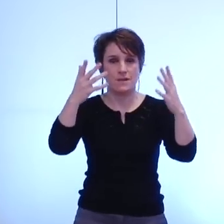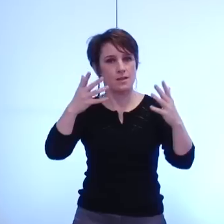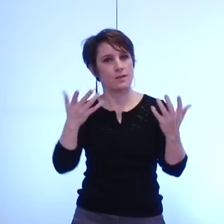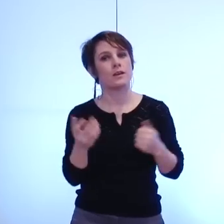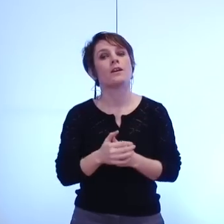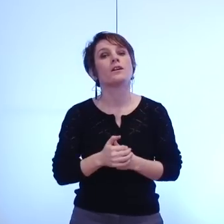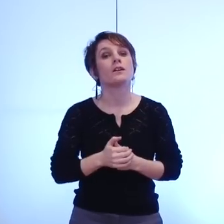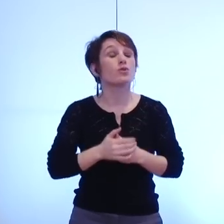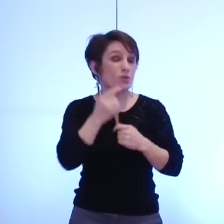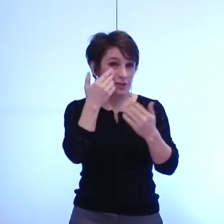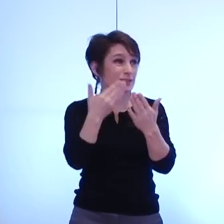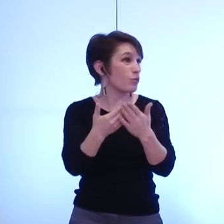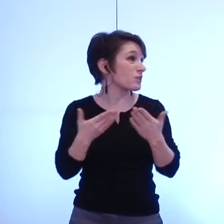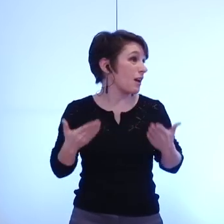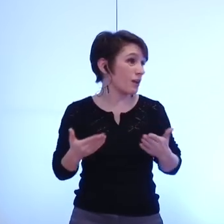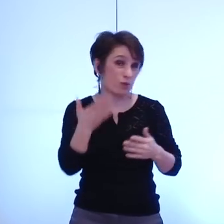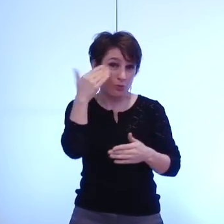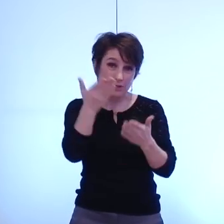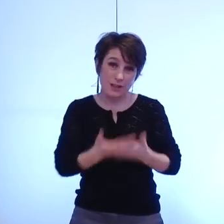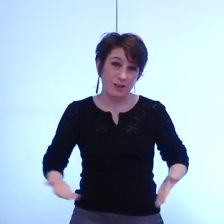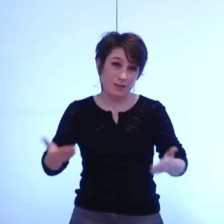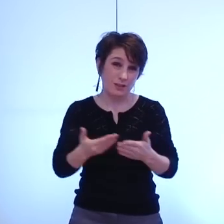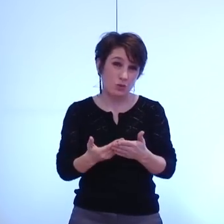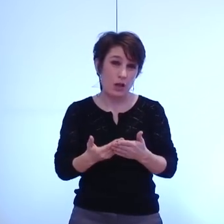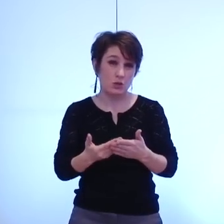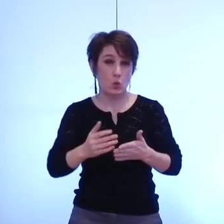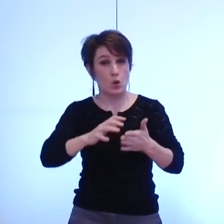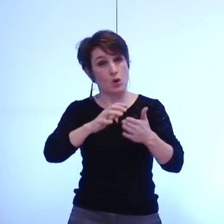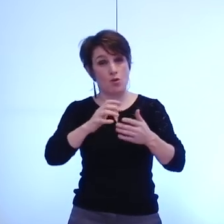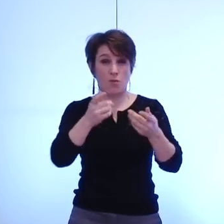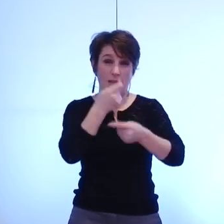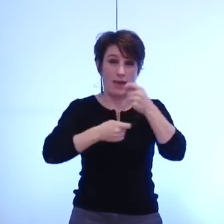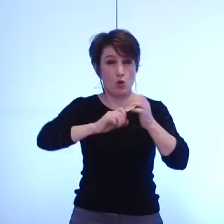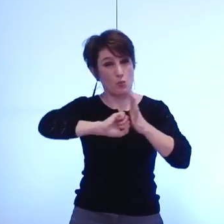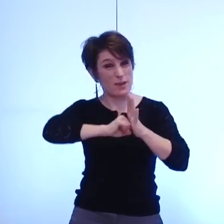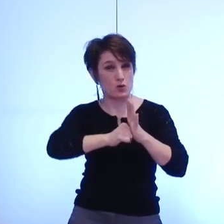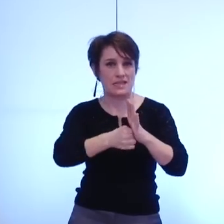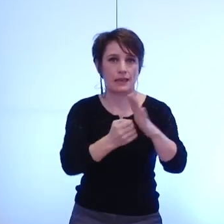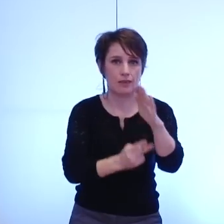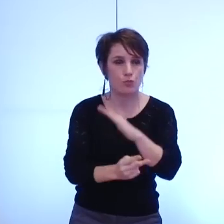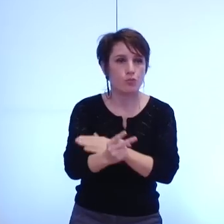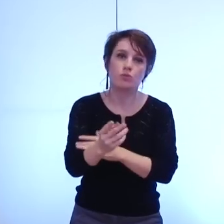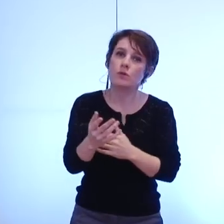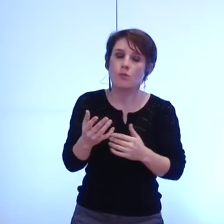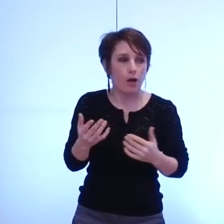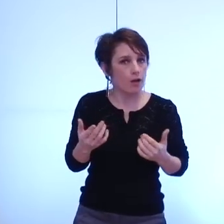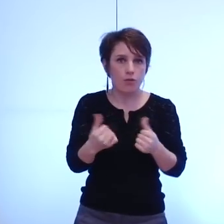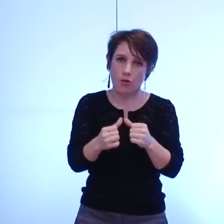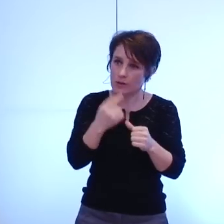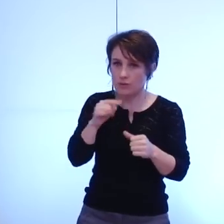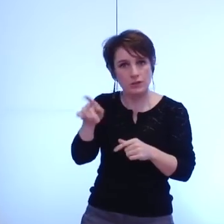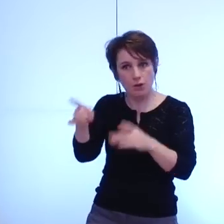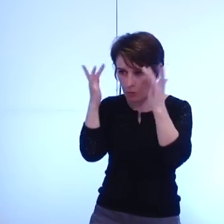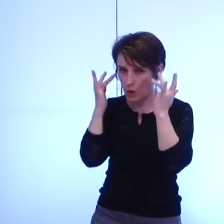ce contexte saturé par l'austérité ni la culture ni l'éducation ne doivent devenir des marges d